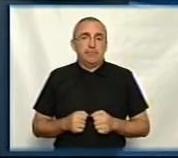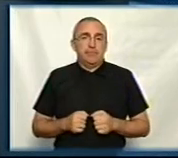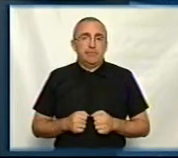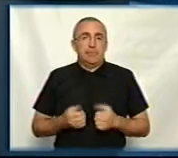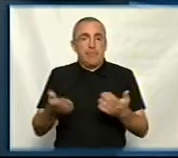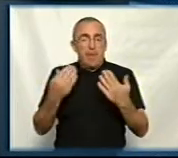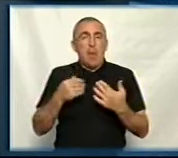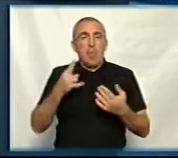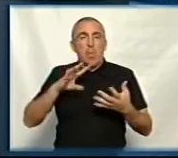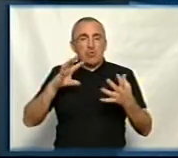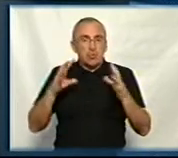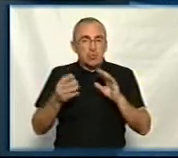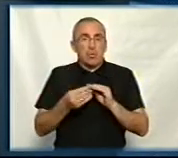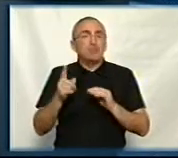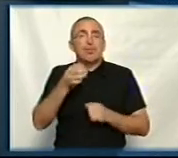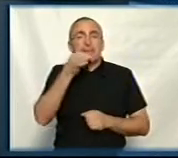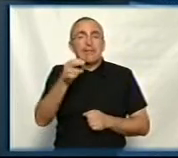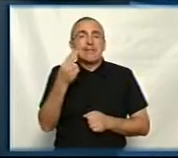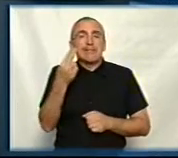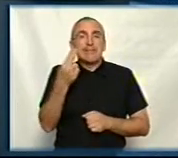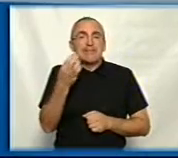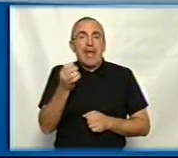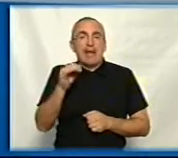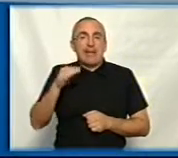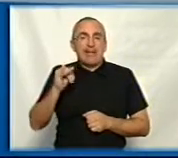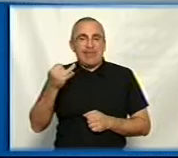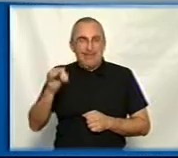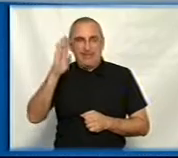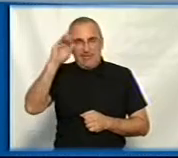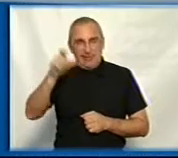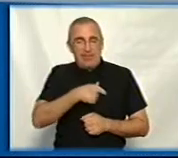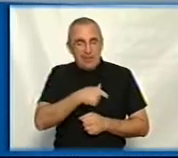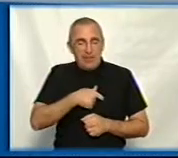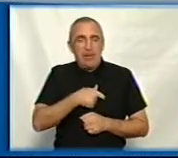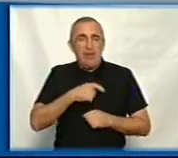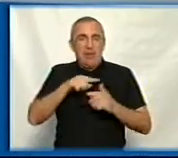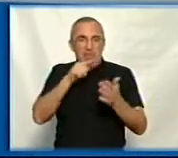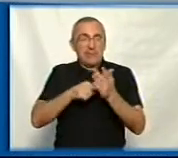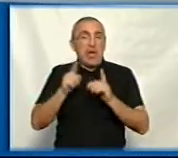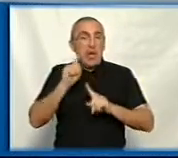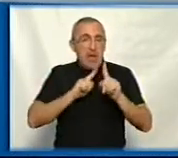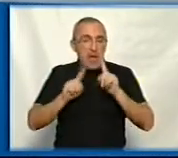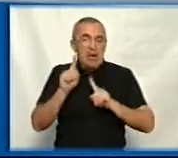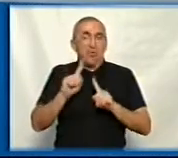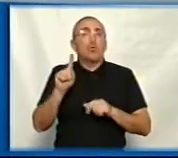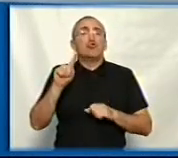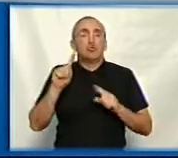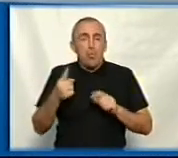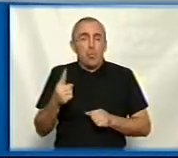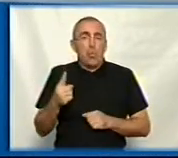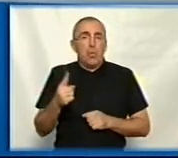Давайте, по суті, того, що сказав Цертій на сесії міськради, ми це вчули в сюжеті. Чому